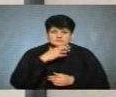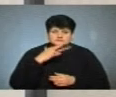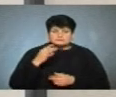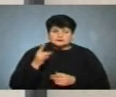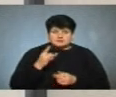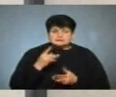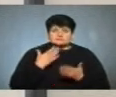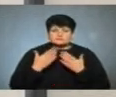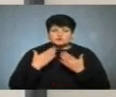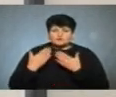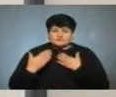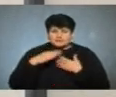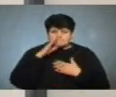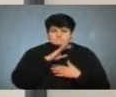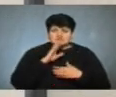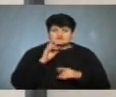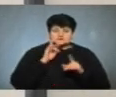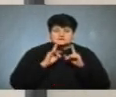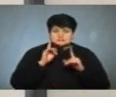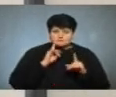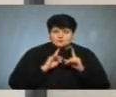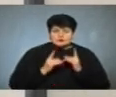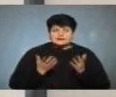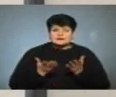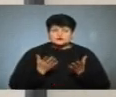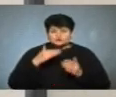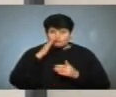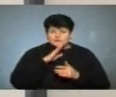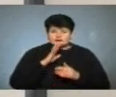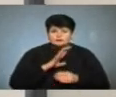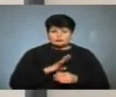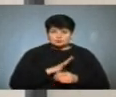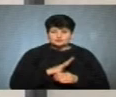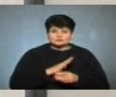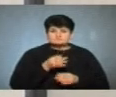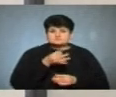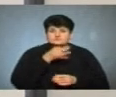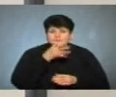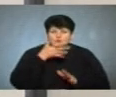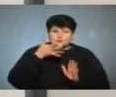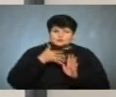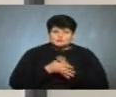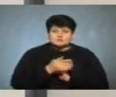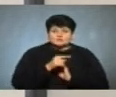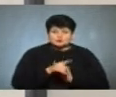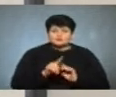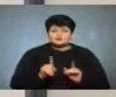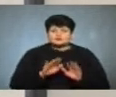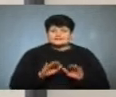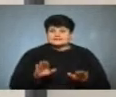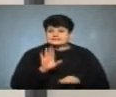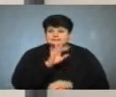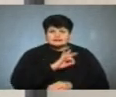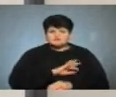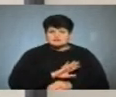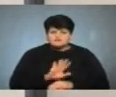спілкувалися на батьківських зборах. І якщо в батьків були впевні вподобання чи розуміння того, що діти не вживають,